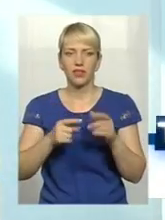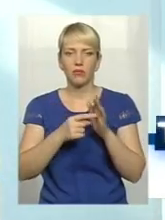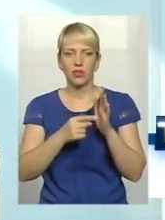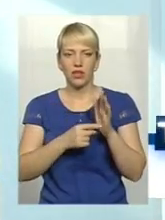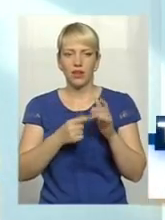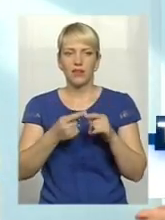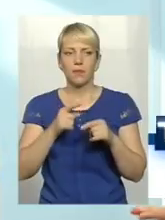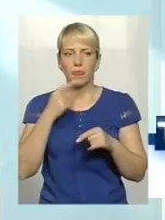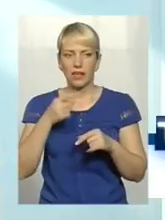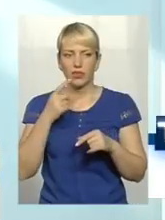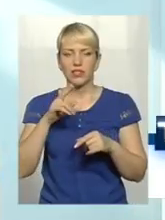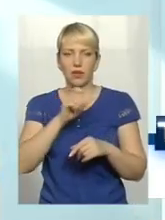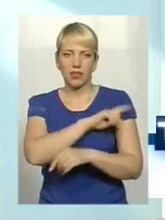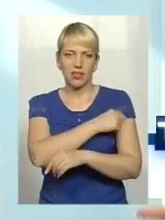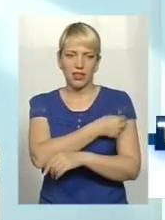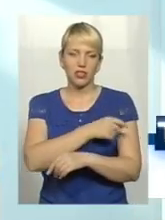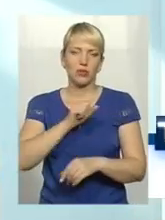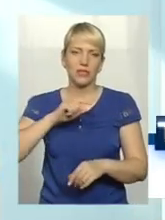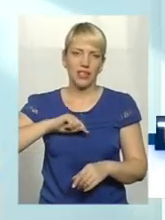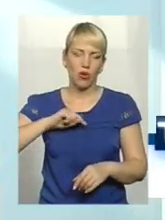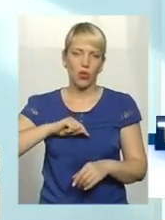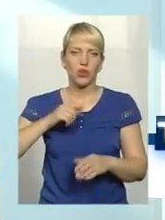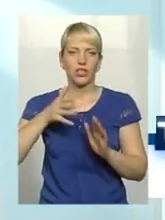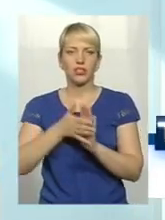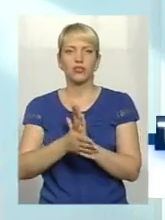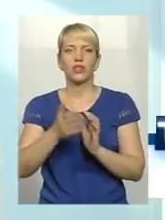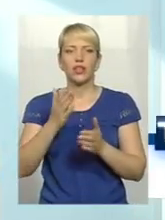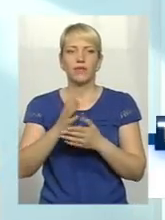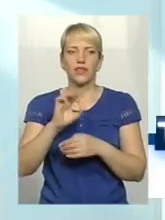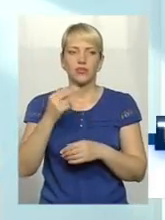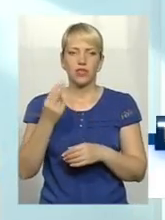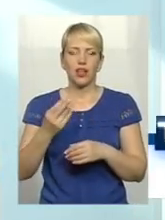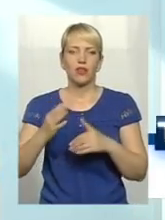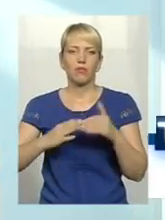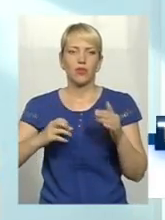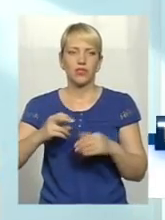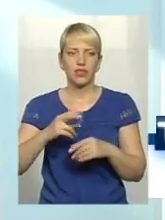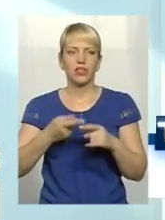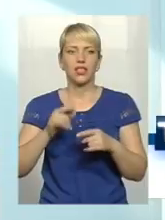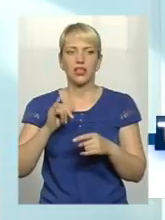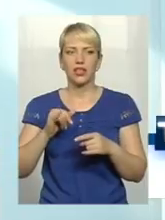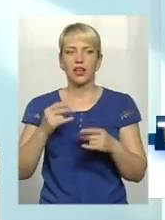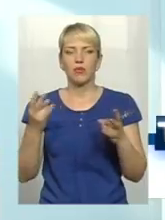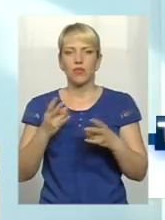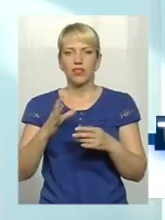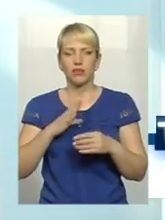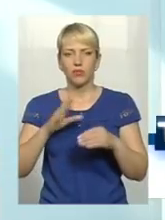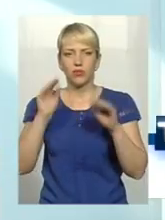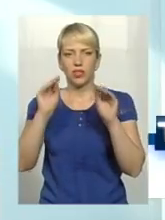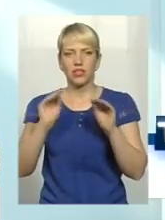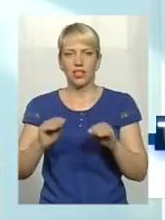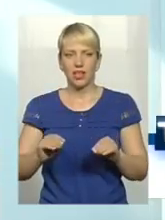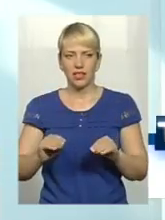говоримо зараз за медичну, за психологічну, є ще соціальна, професійна, як казали ж. Тому мають бути складені,